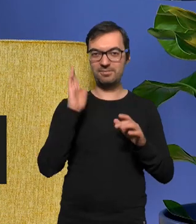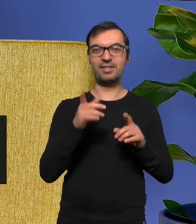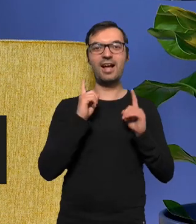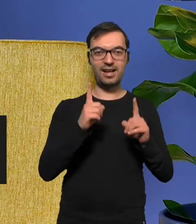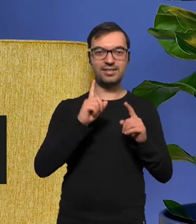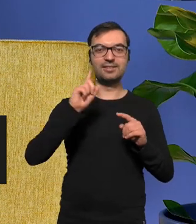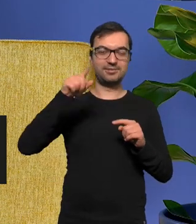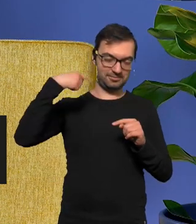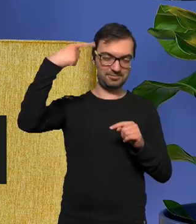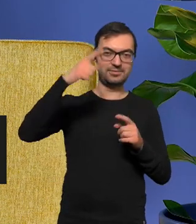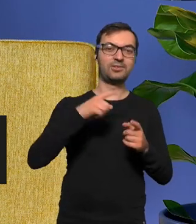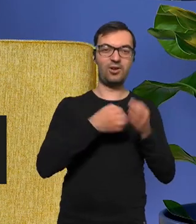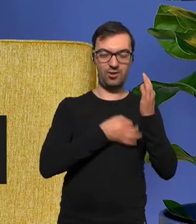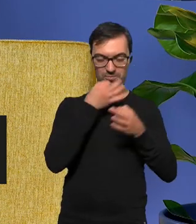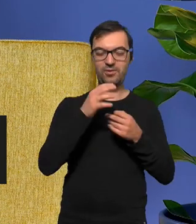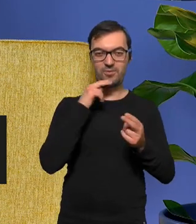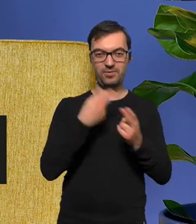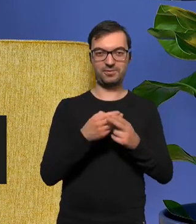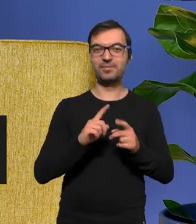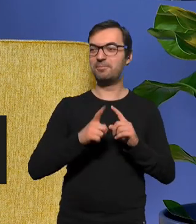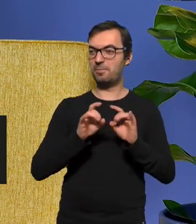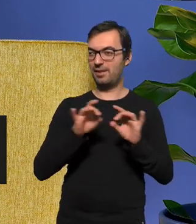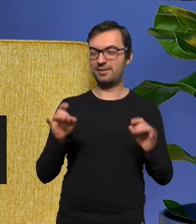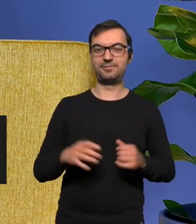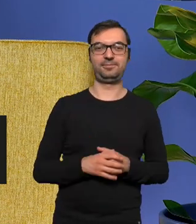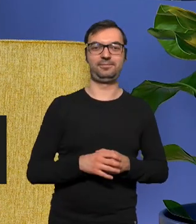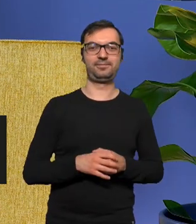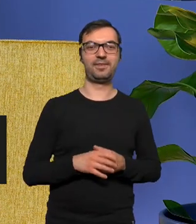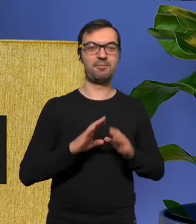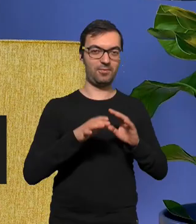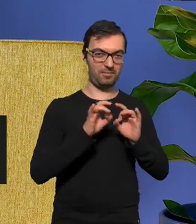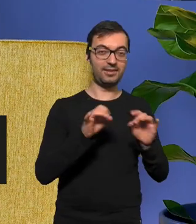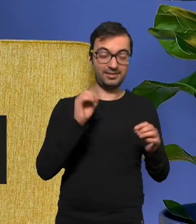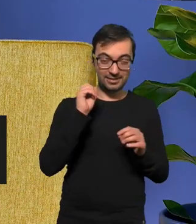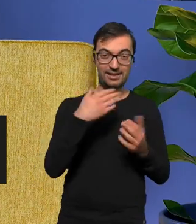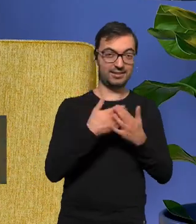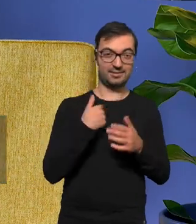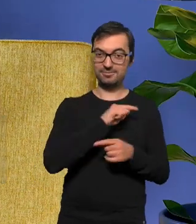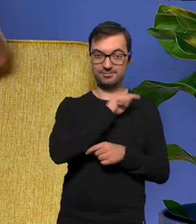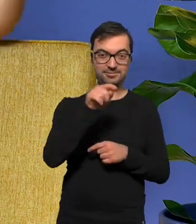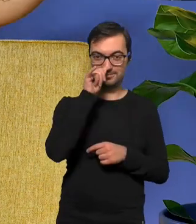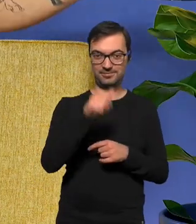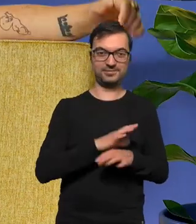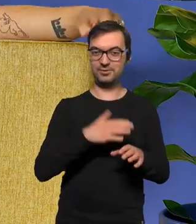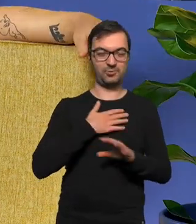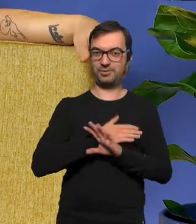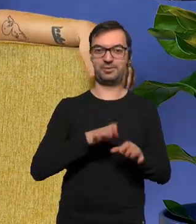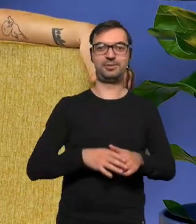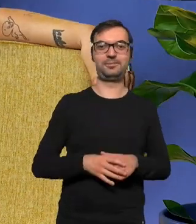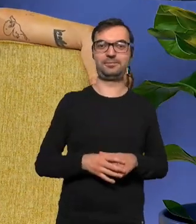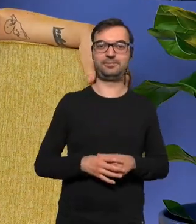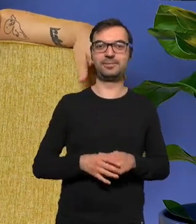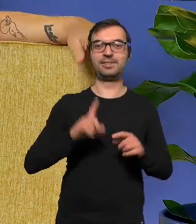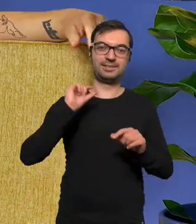ale w przyszłości odpowiem Ci na nie po pandemii myślę na imprezce pandemii, no dlatego mówię, że nie że nie w sobotę że nie w